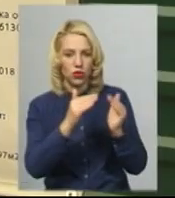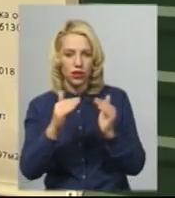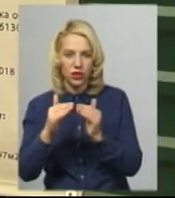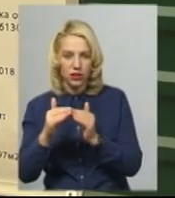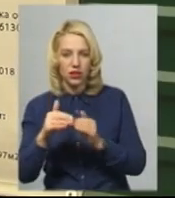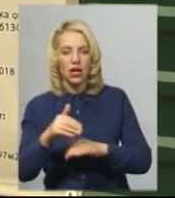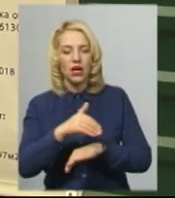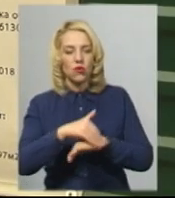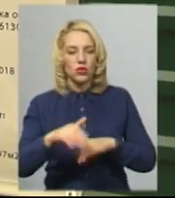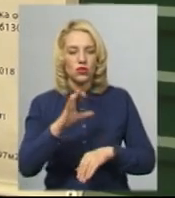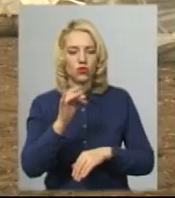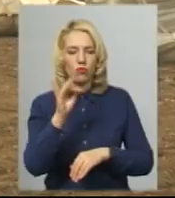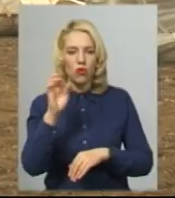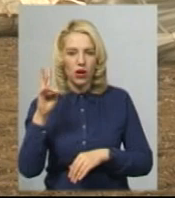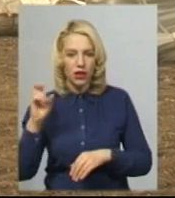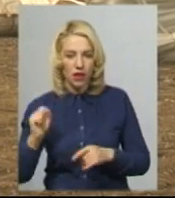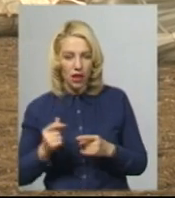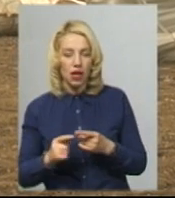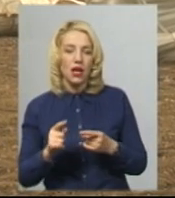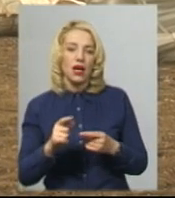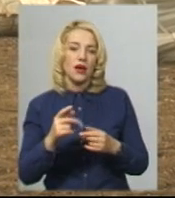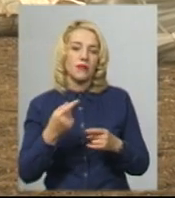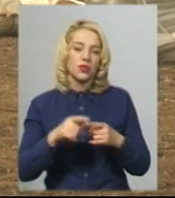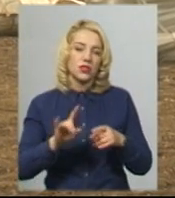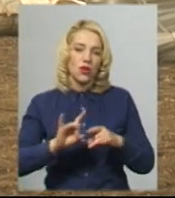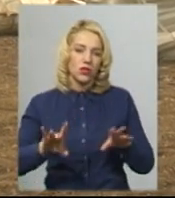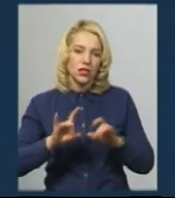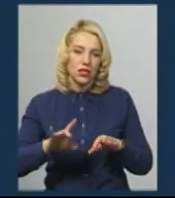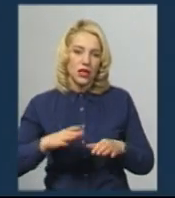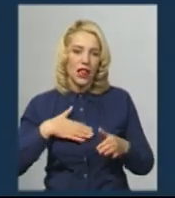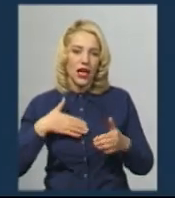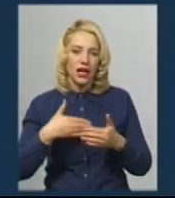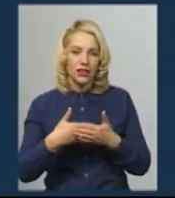новобудови. Про це в телефонній розмові повідомила активістка Валентина Магілад.